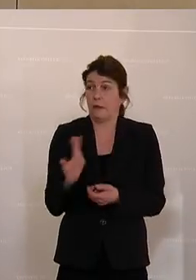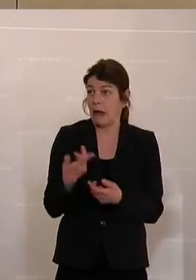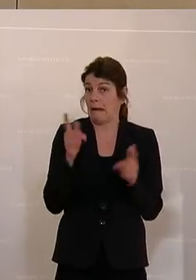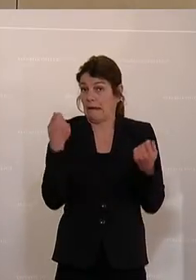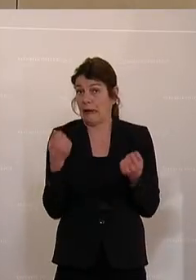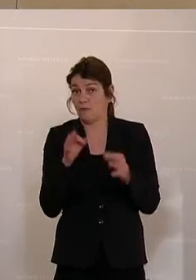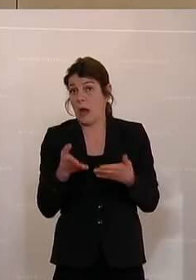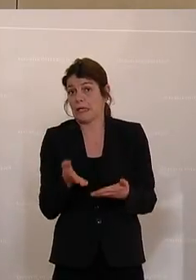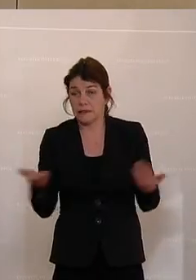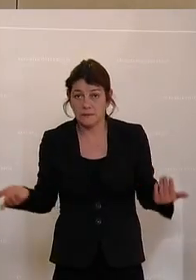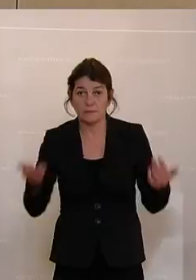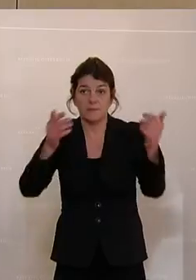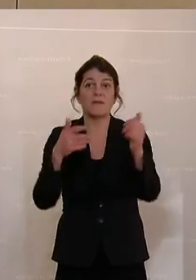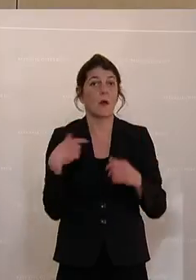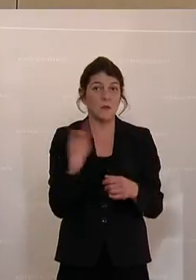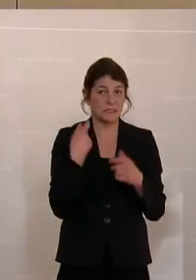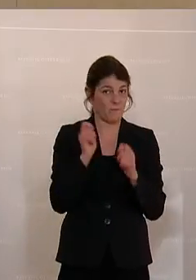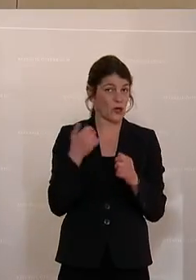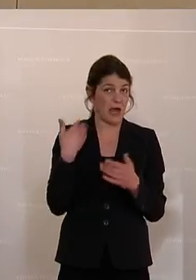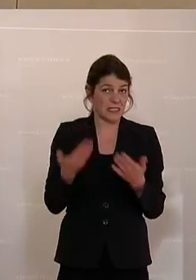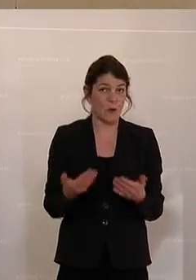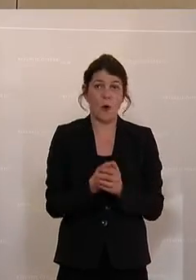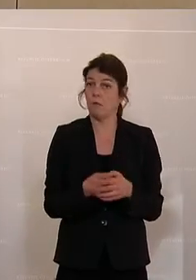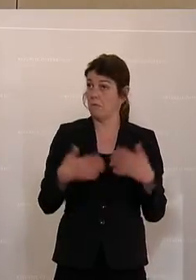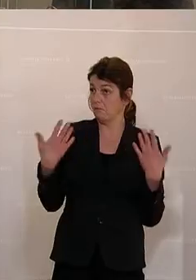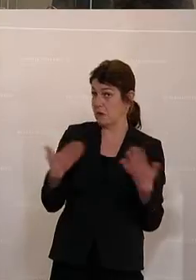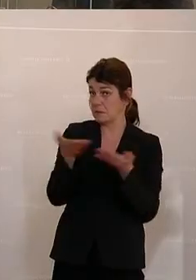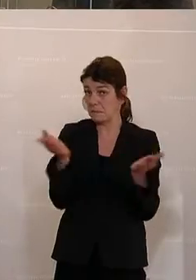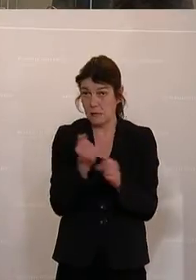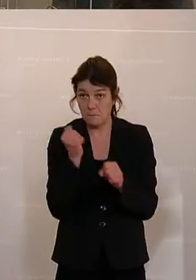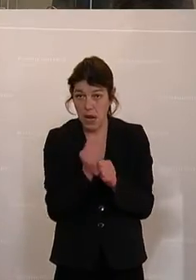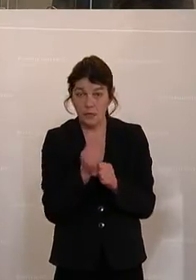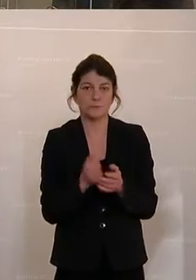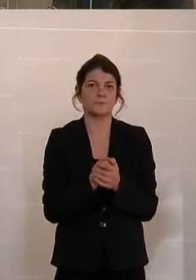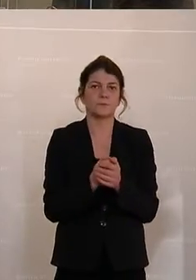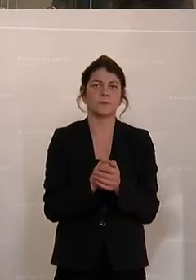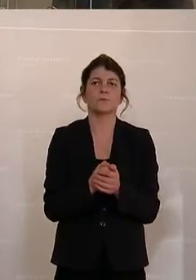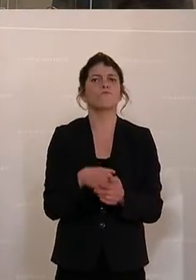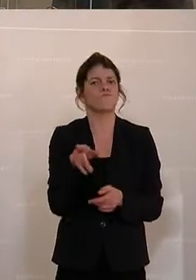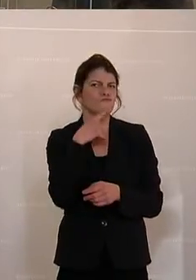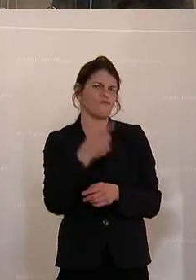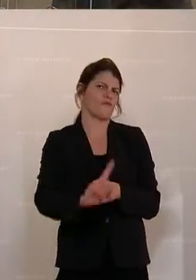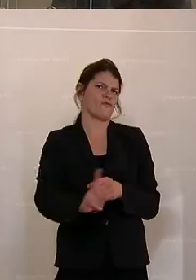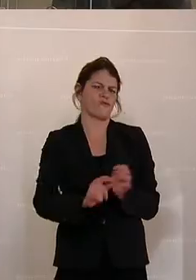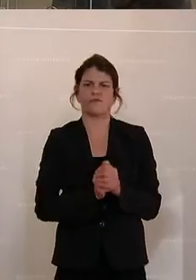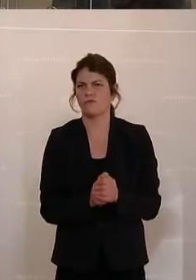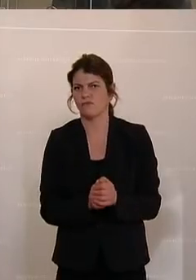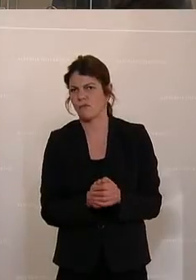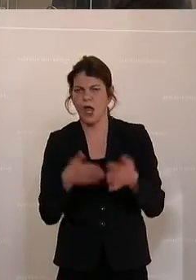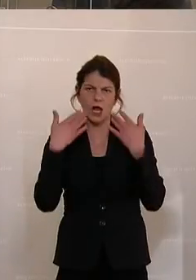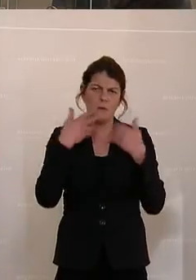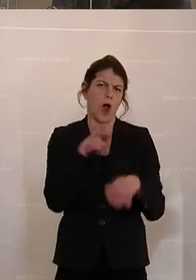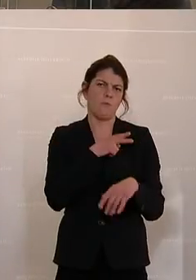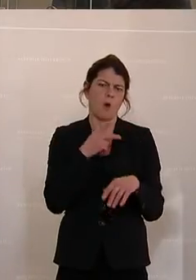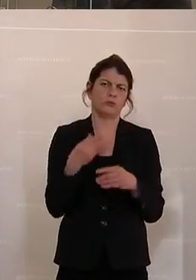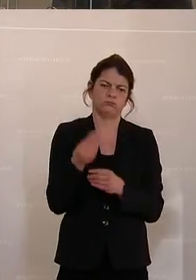das Geld fehlt. Das war unser Vorschlag. Was haben aber Sie gemacht? Sie haben gesagt, nein, der Klimabonus,